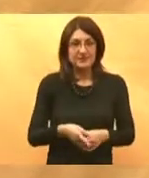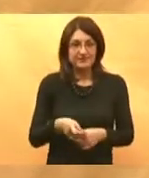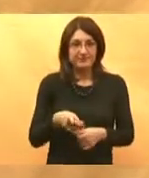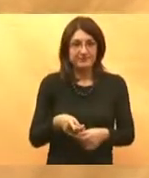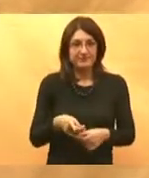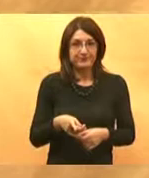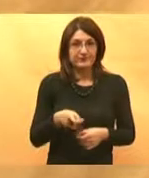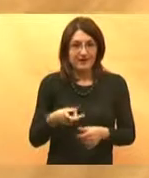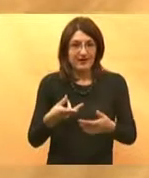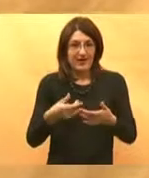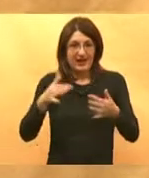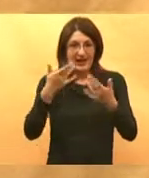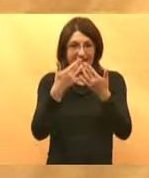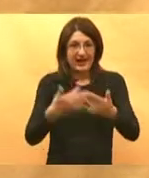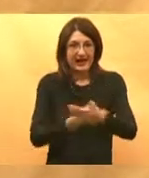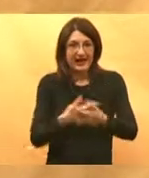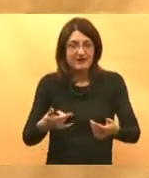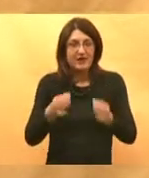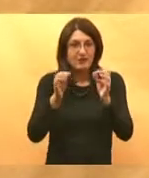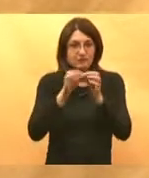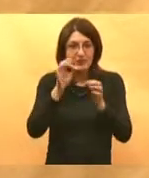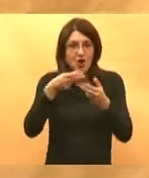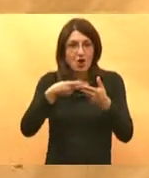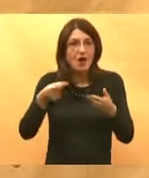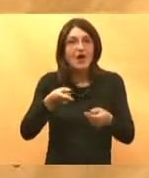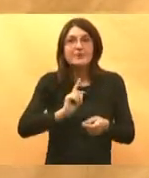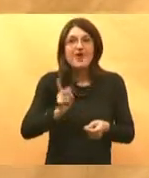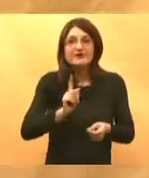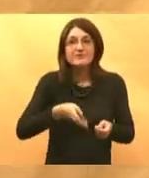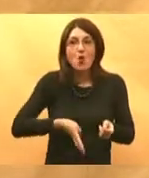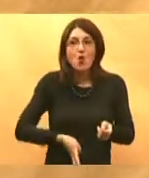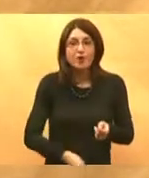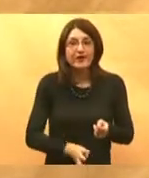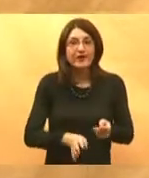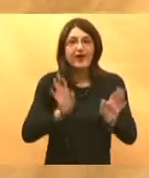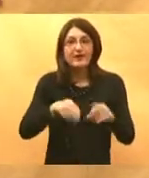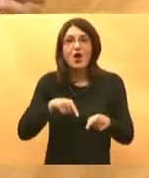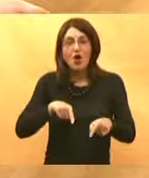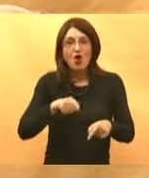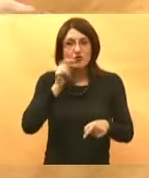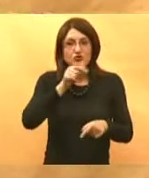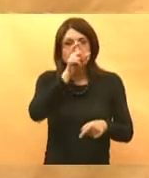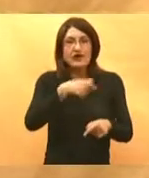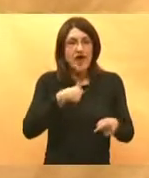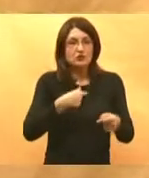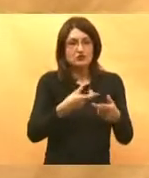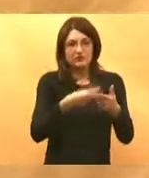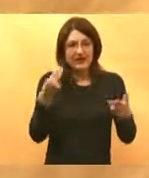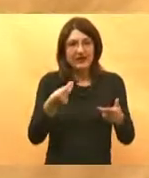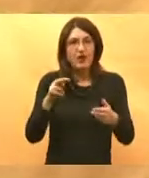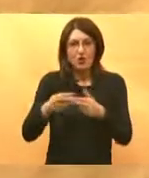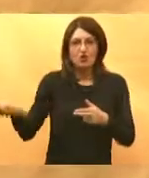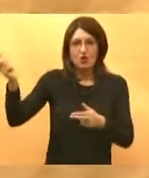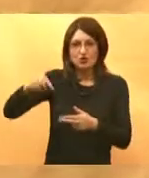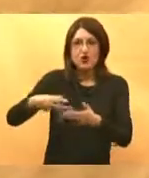oduzimanja krvi uzoraka ne bi smijeli uopće urin uzimati i transportirati nego taj pacijent ja ću mu uzeti krv pripremiti doći će